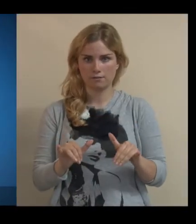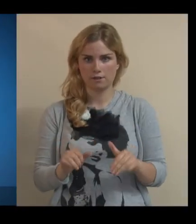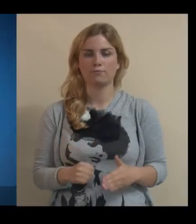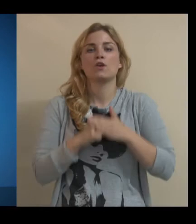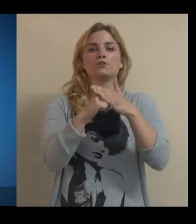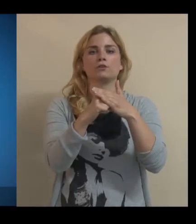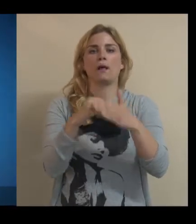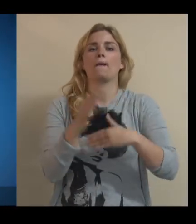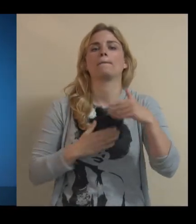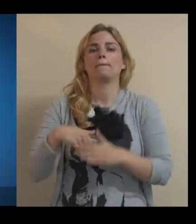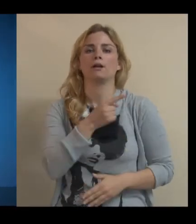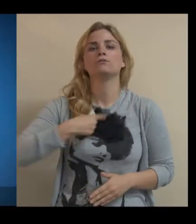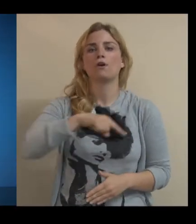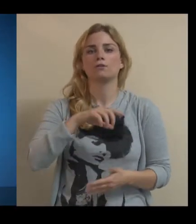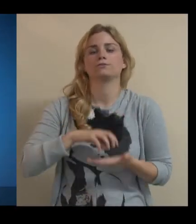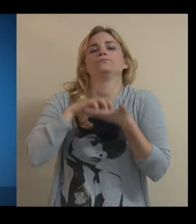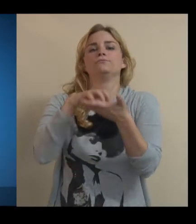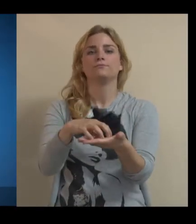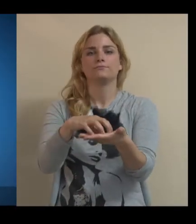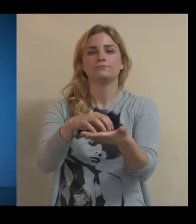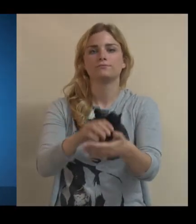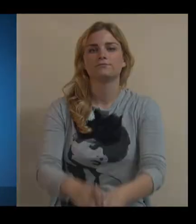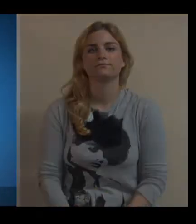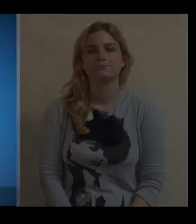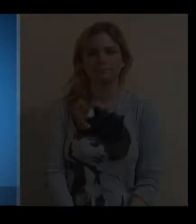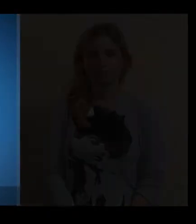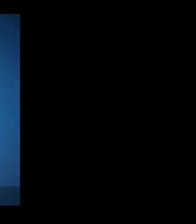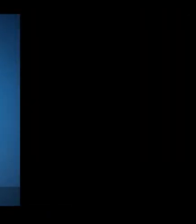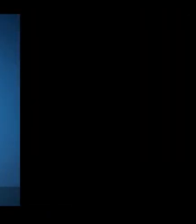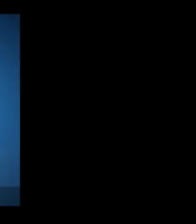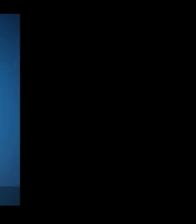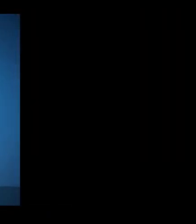Venezia. La sostenibilità è nelle nostre mani.